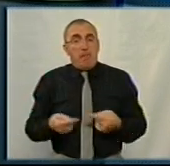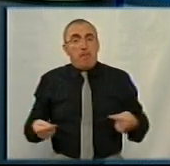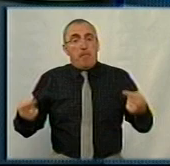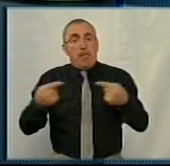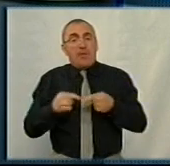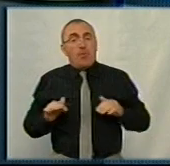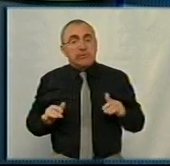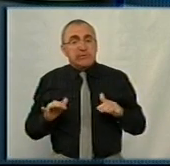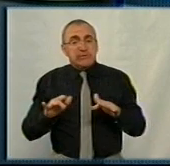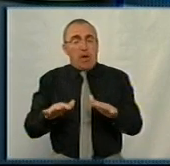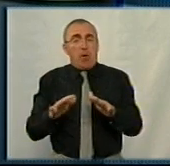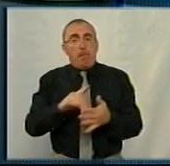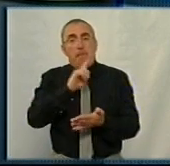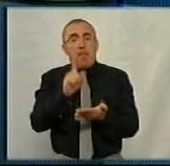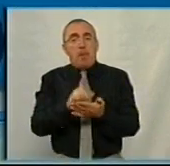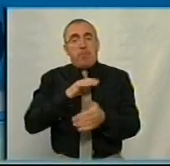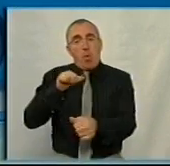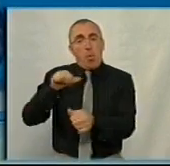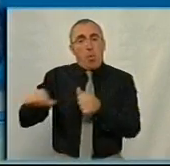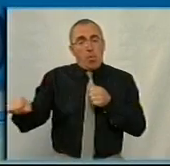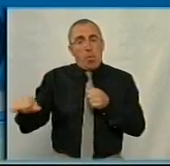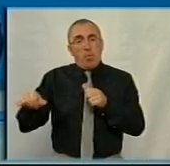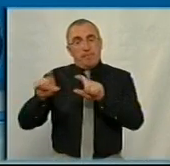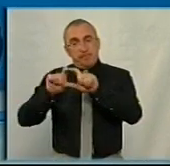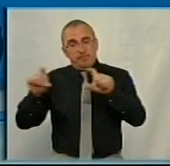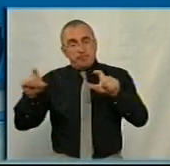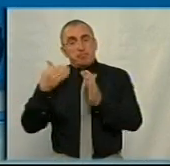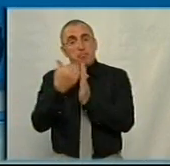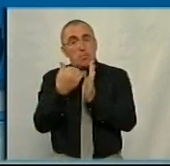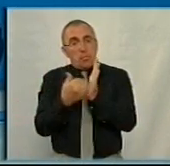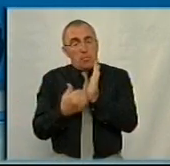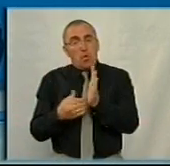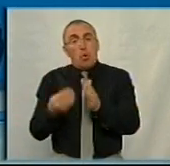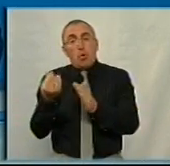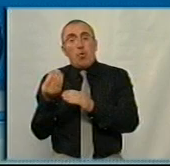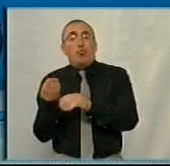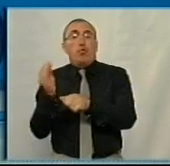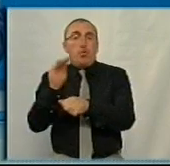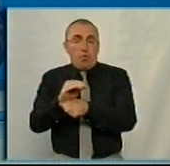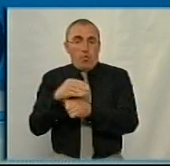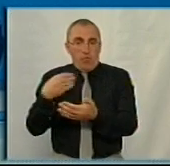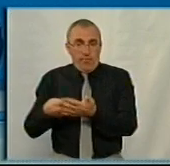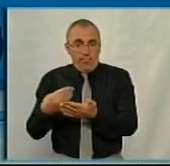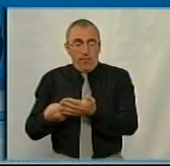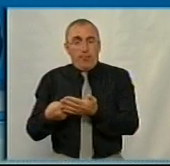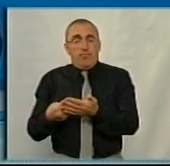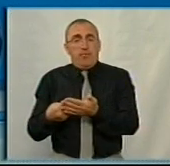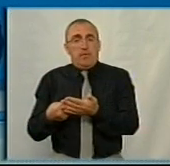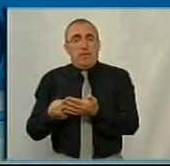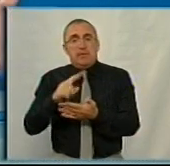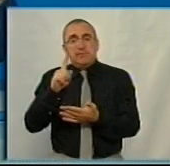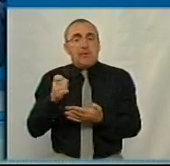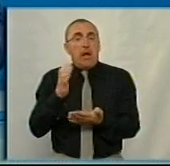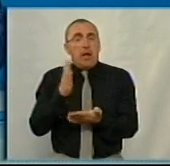заходу. Цей заход має окрему рубрику в програмі і має бути дофінансований, може бути дофінансований за